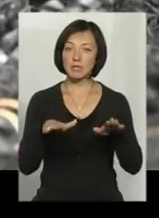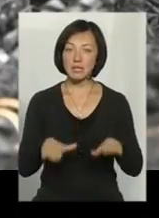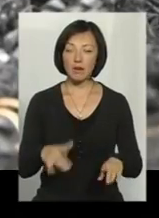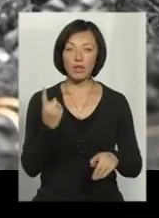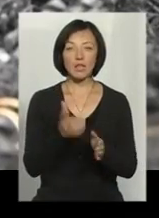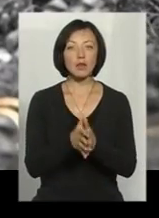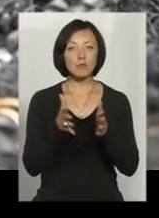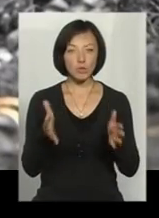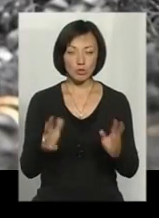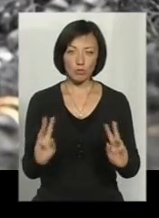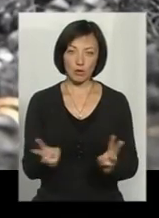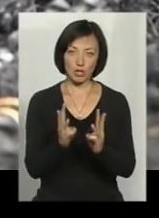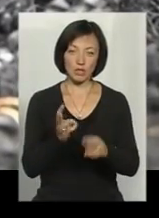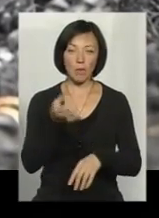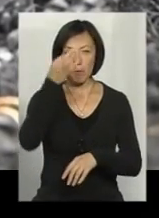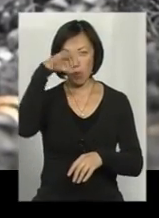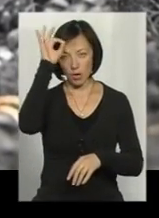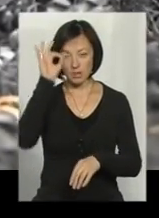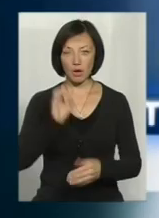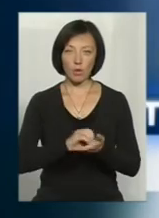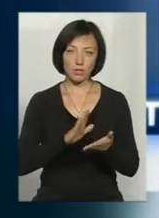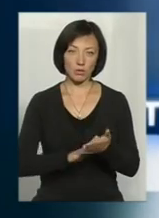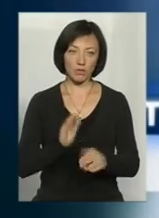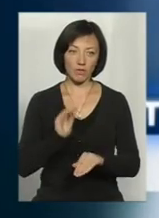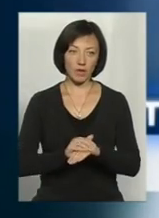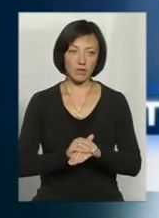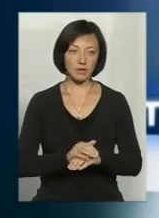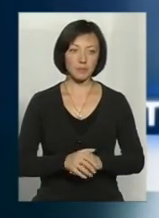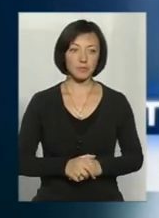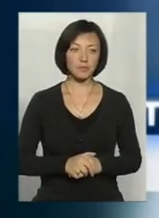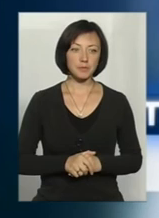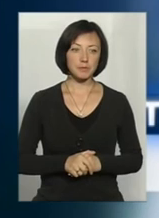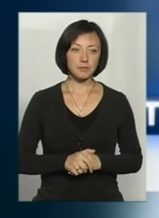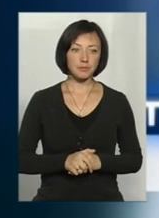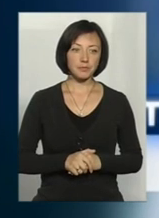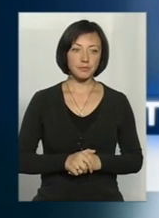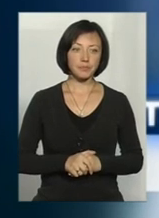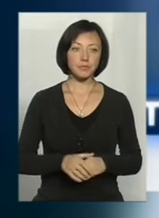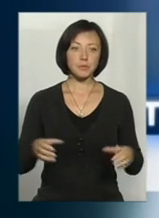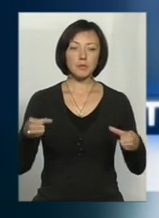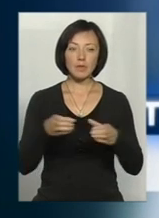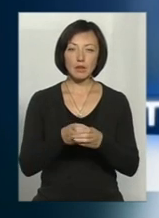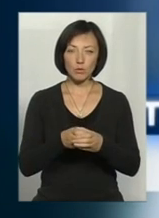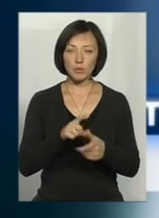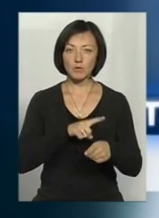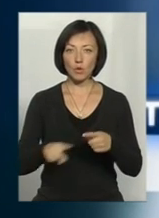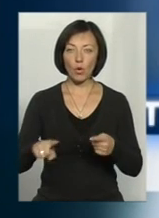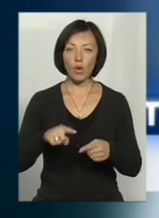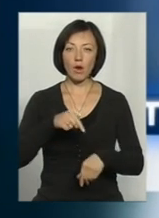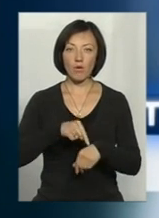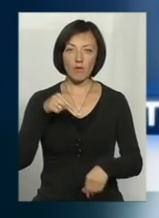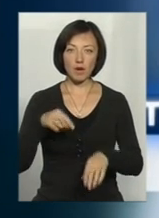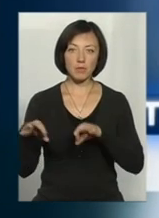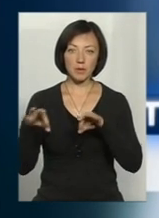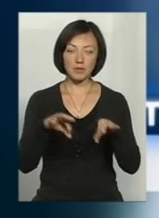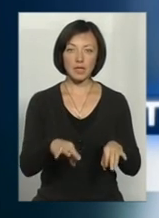найбільших пожеж. Поліція ж констатує факт. Була відставлена група гравування патрульної поліції. При в'їзді